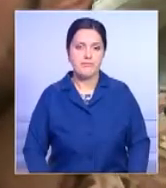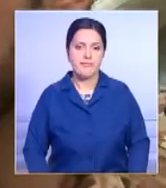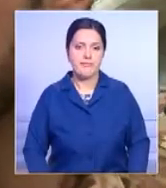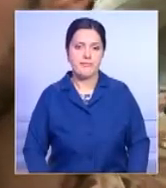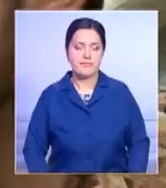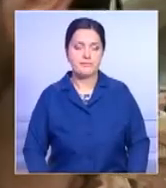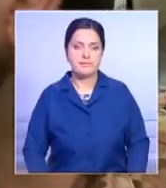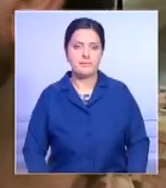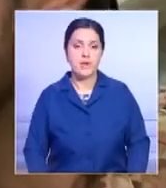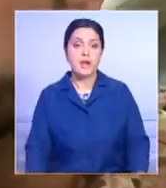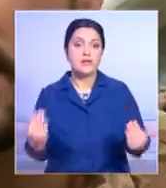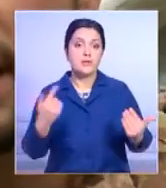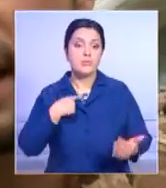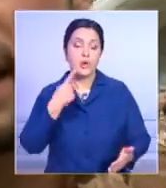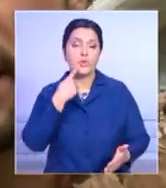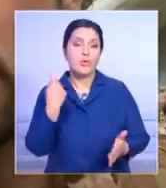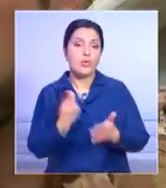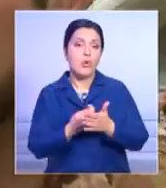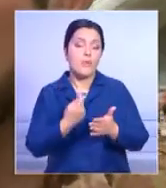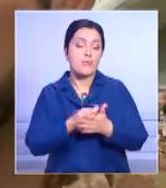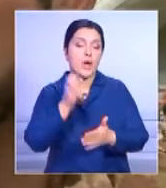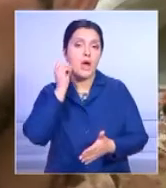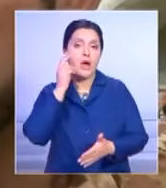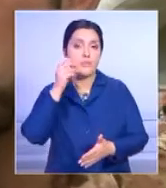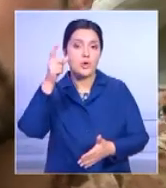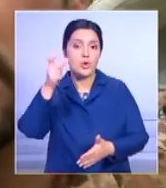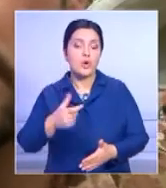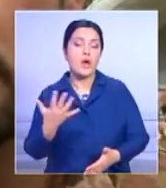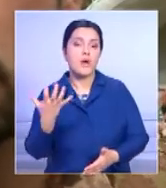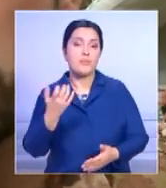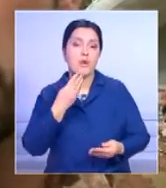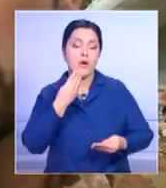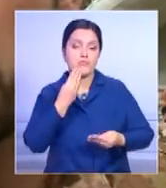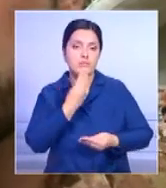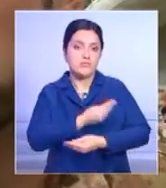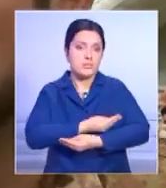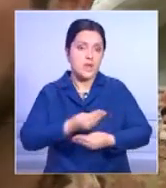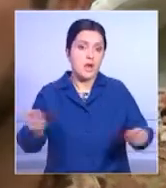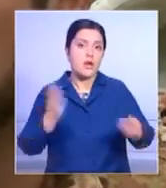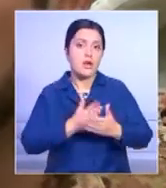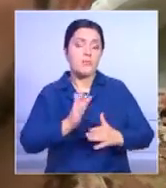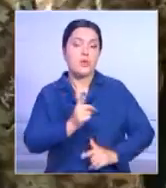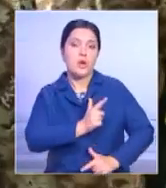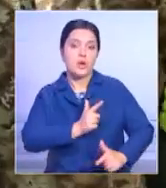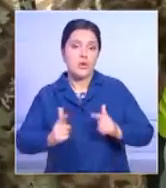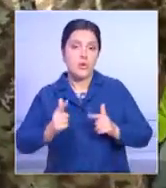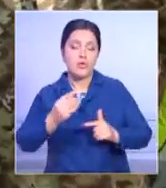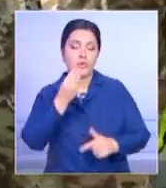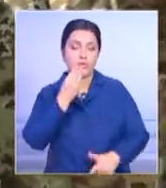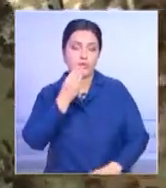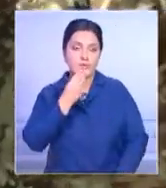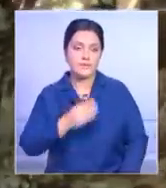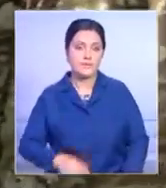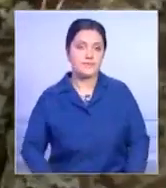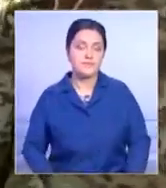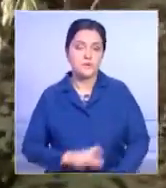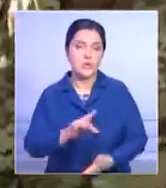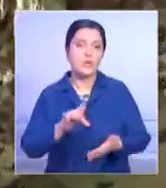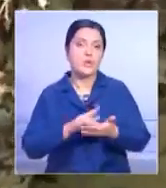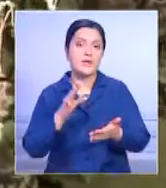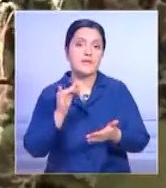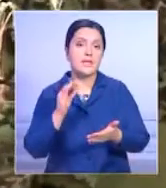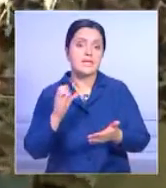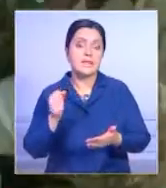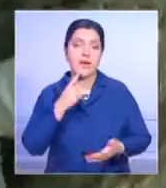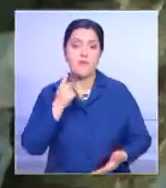Сейчас мы кормим людей обедом. Уже около 500 порций раздали. Будем готовиться к ужину. Город Висса. Военные